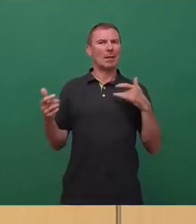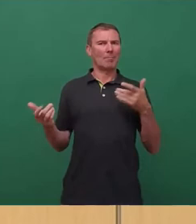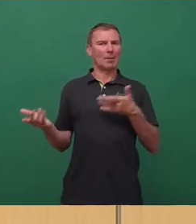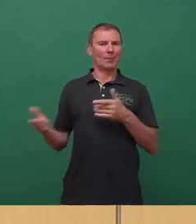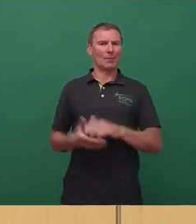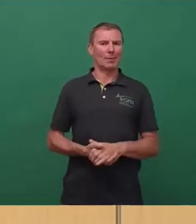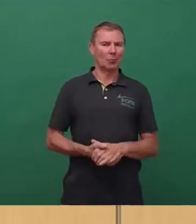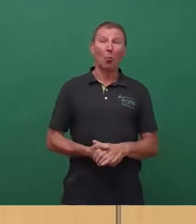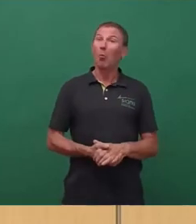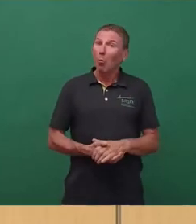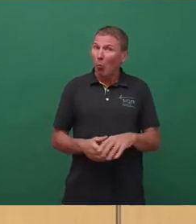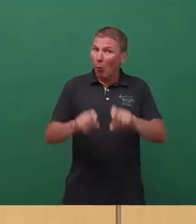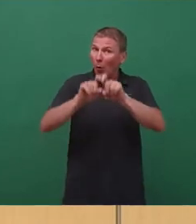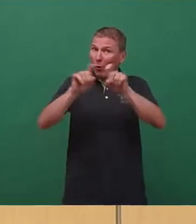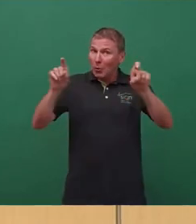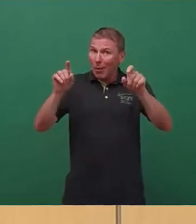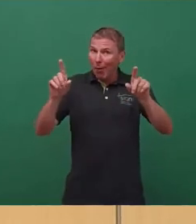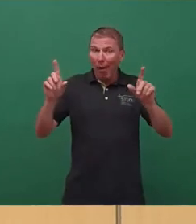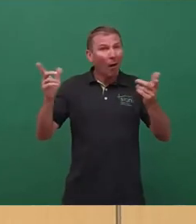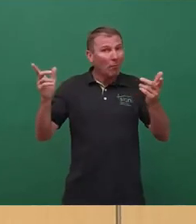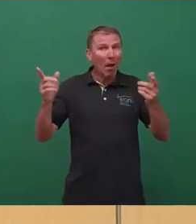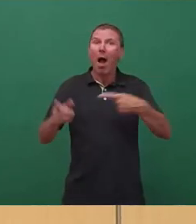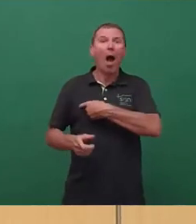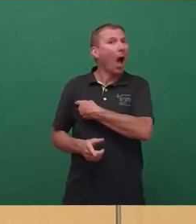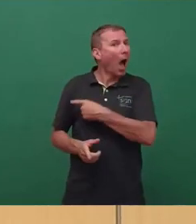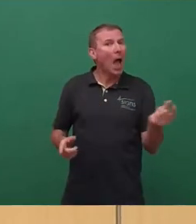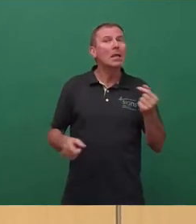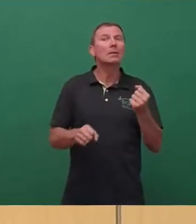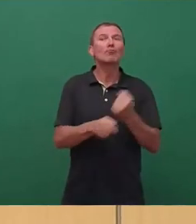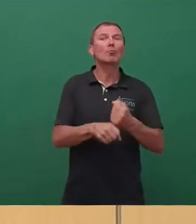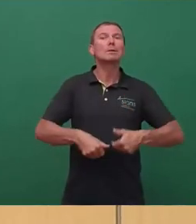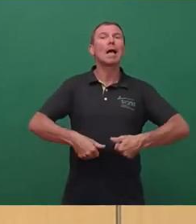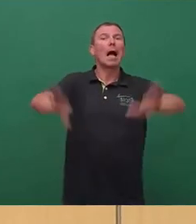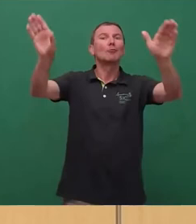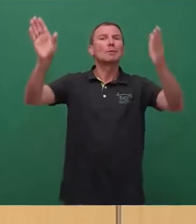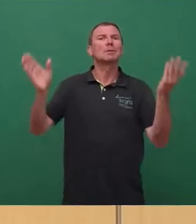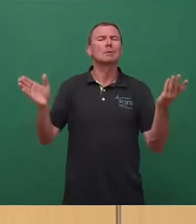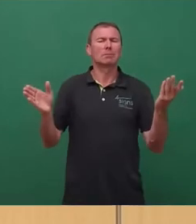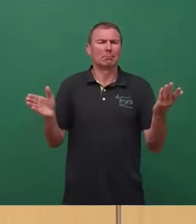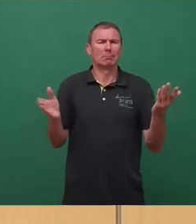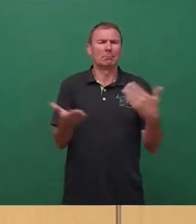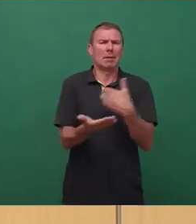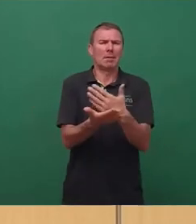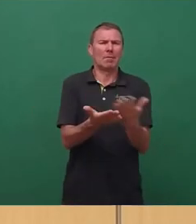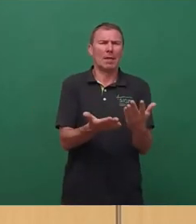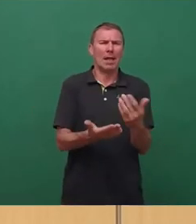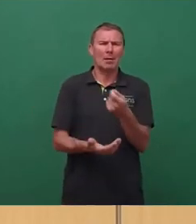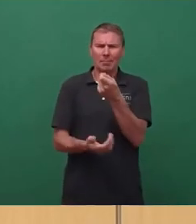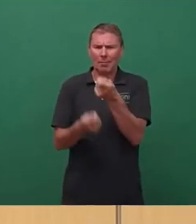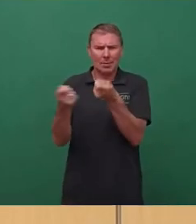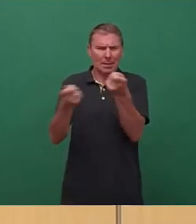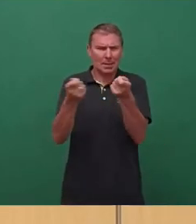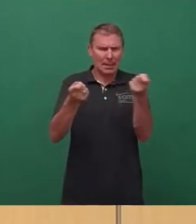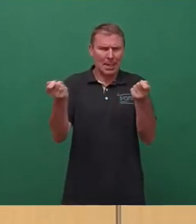Das Motto scheint zu lauten, alles muss raus. Bei der Verteilung der Linsen scheint